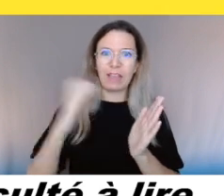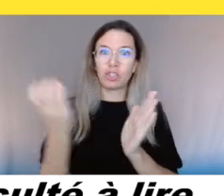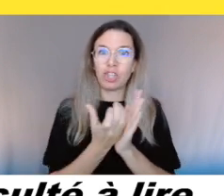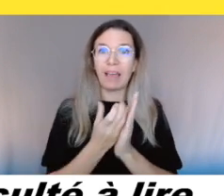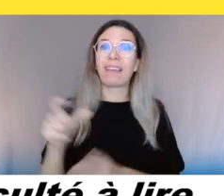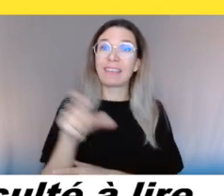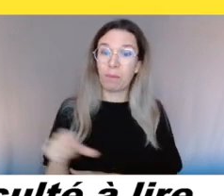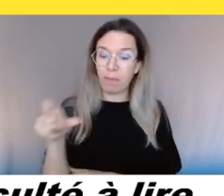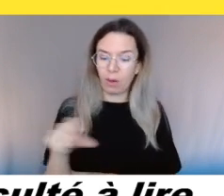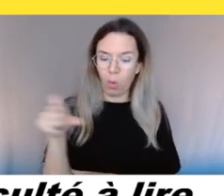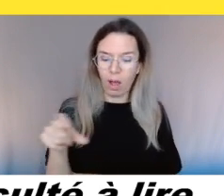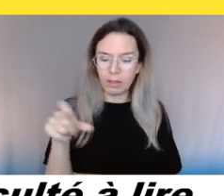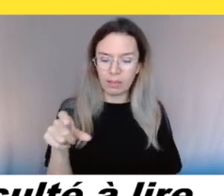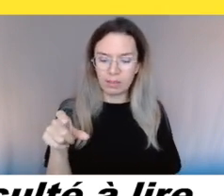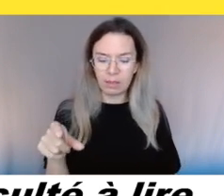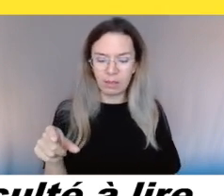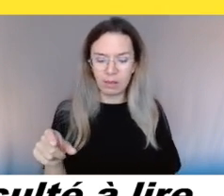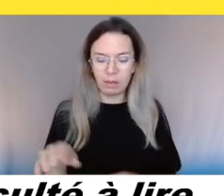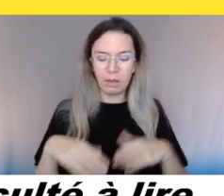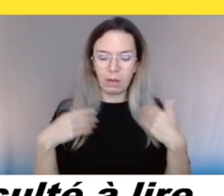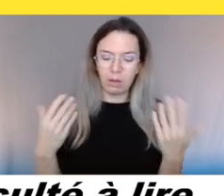» « Ben oui, ben tu sais. » Par fonction.